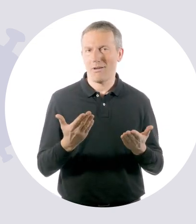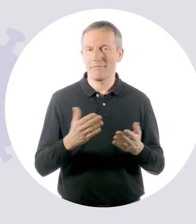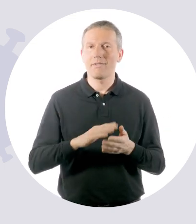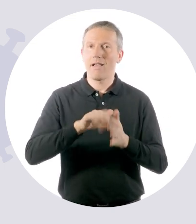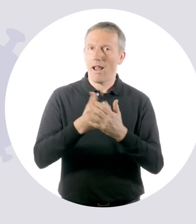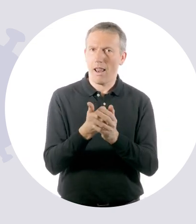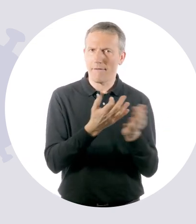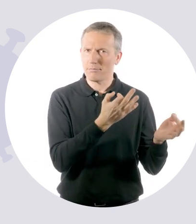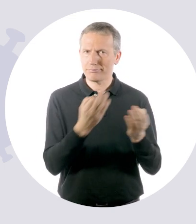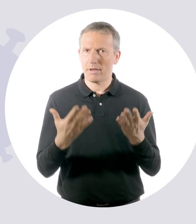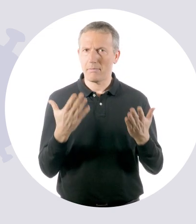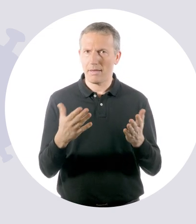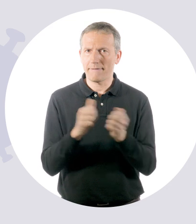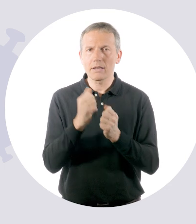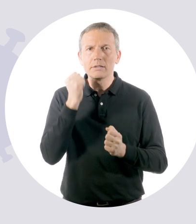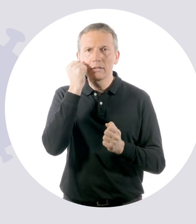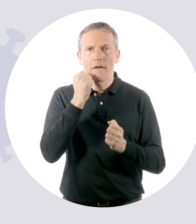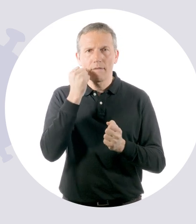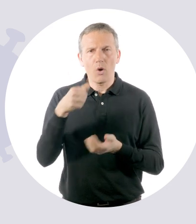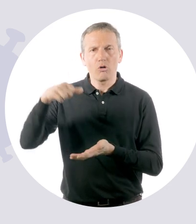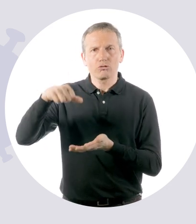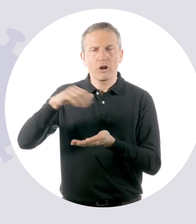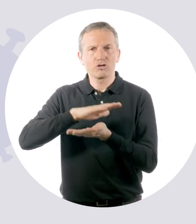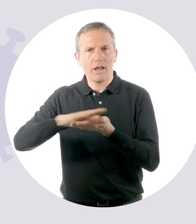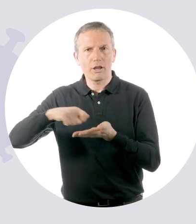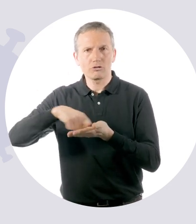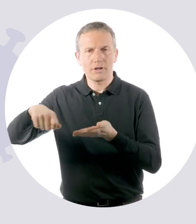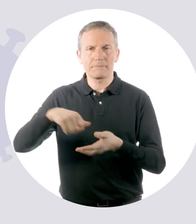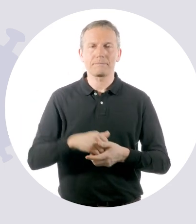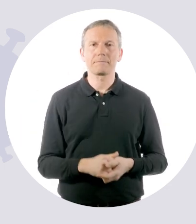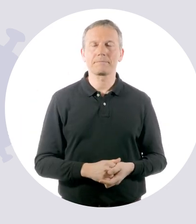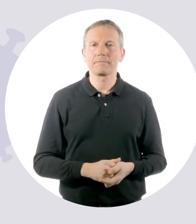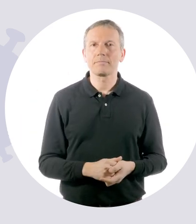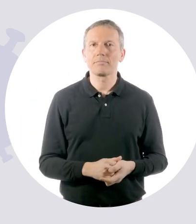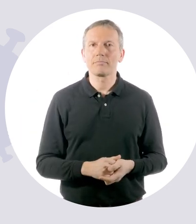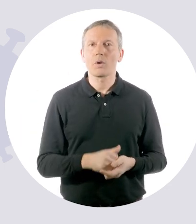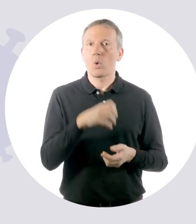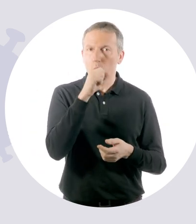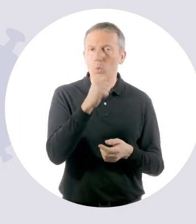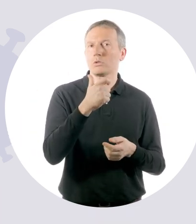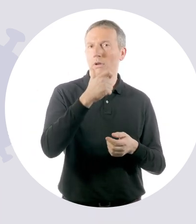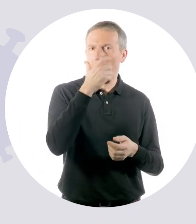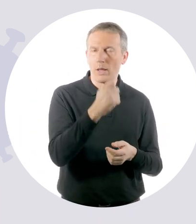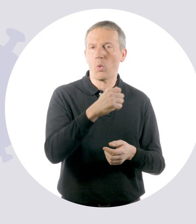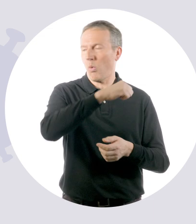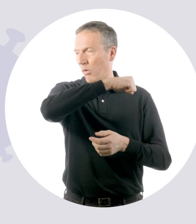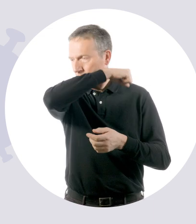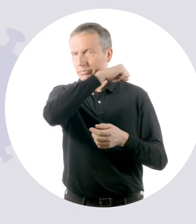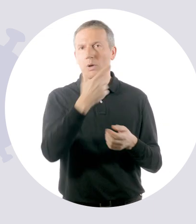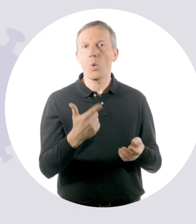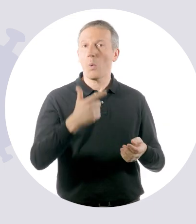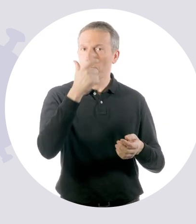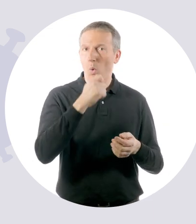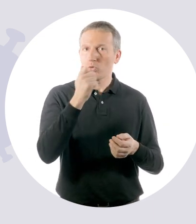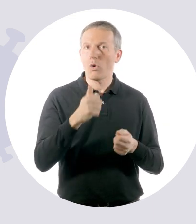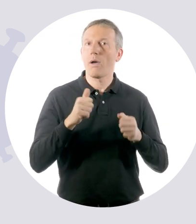les gestes barrières. Lavez-vous très régulièrement les mains avec du savon ou utilisez une solution hydroalcoolique. Toussez ou éternuez